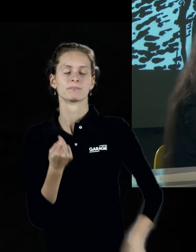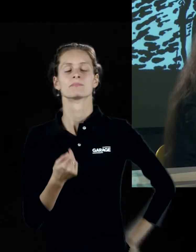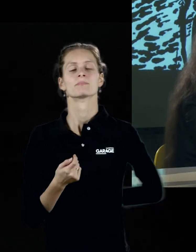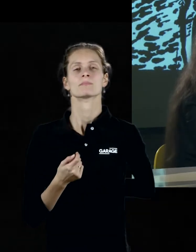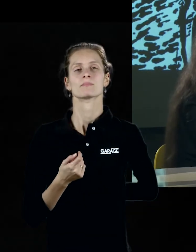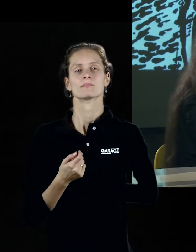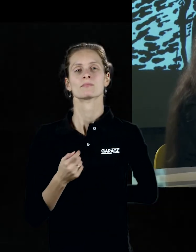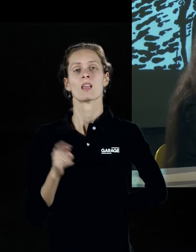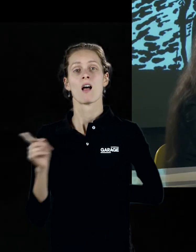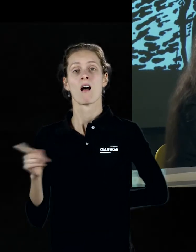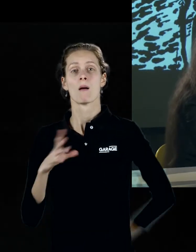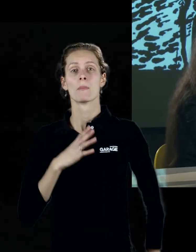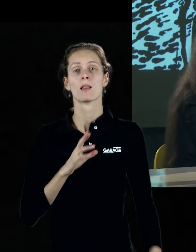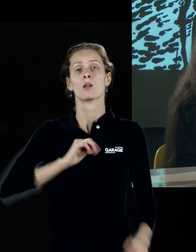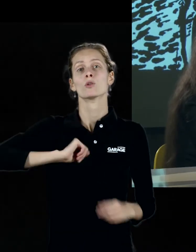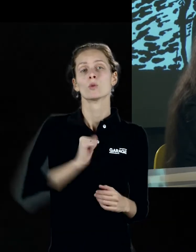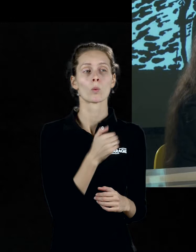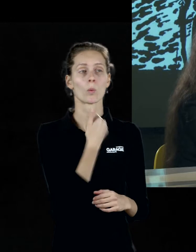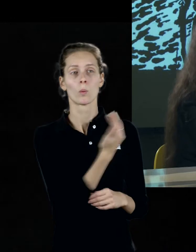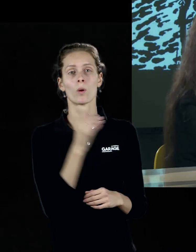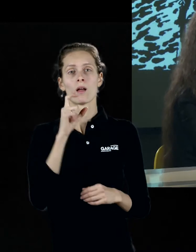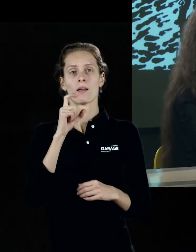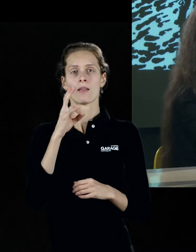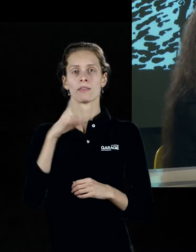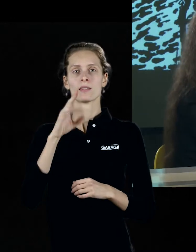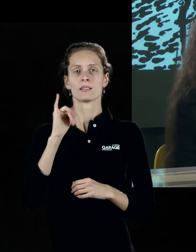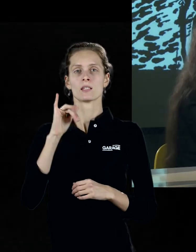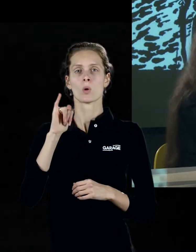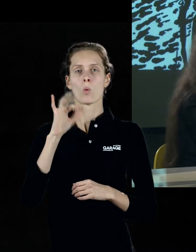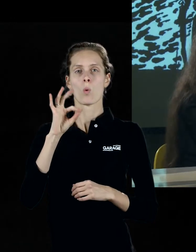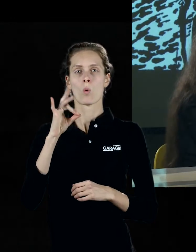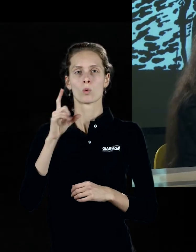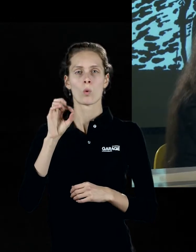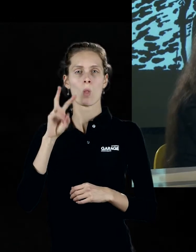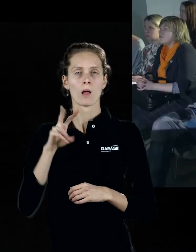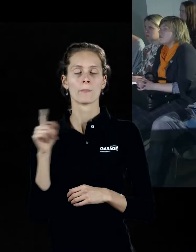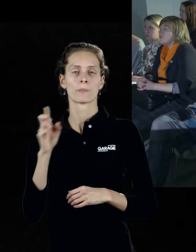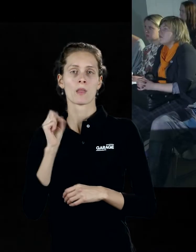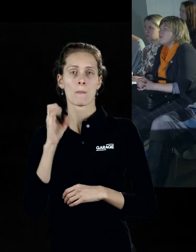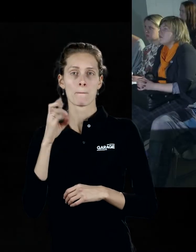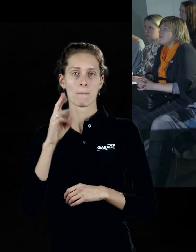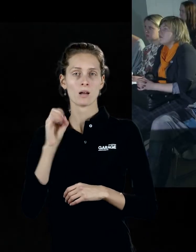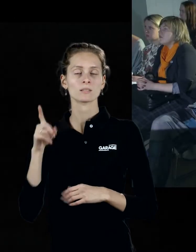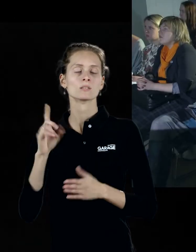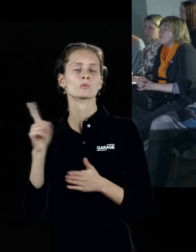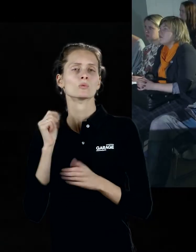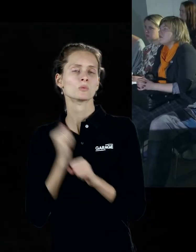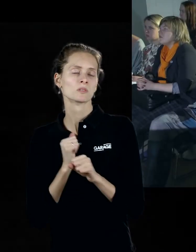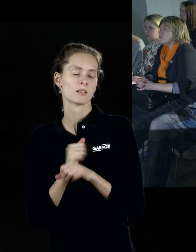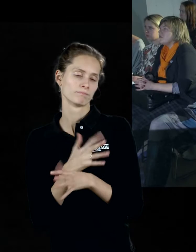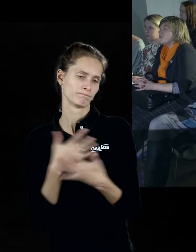был другом и протежеин Диорхола. Но в каком-то смысле то, что делал Баски, это